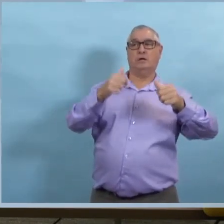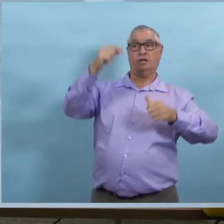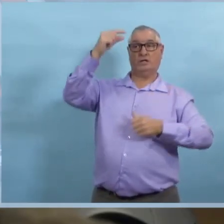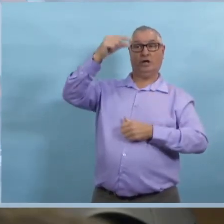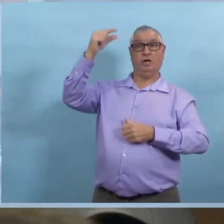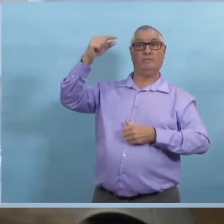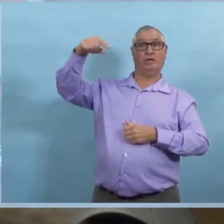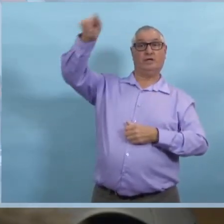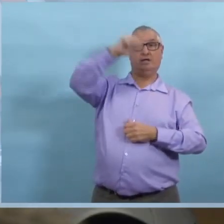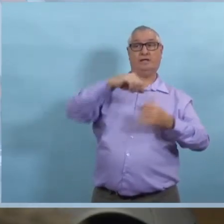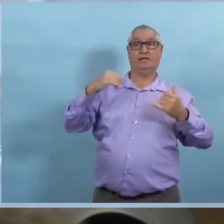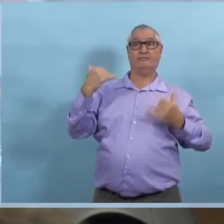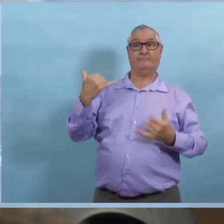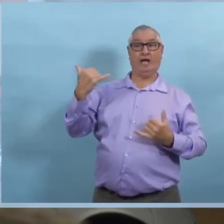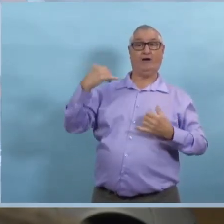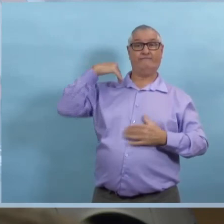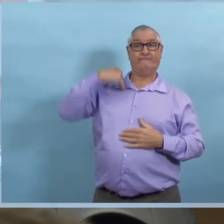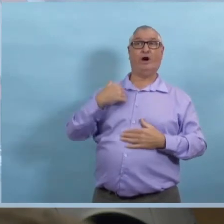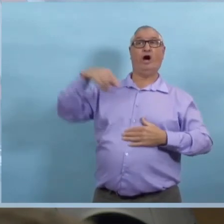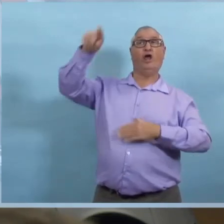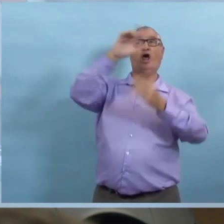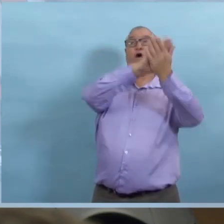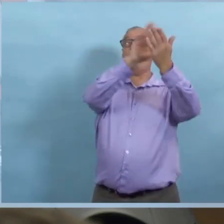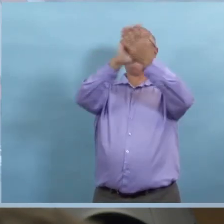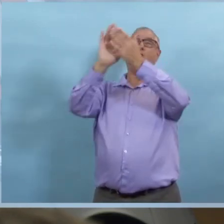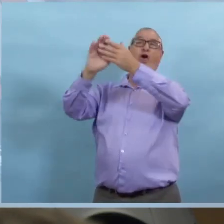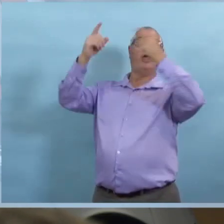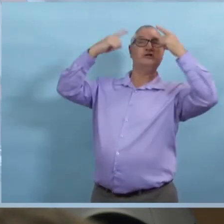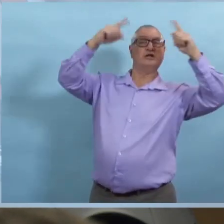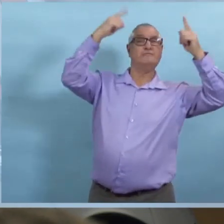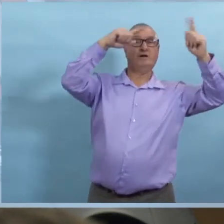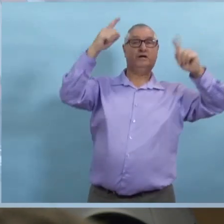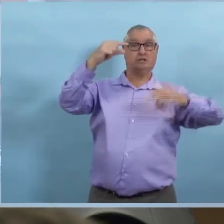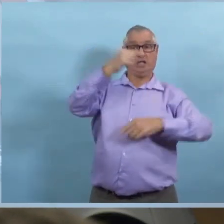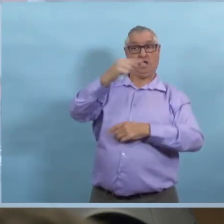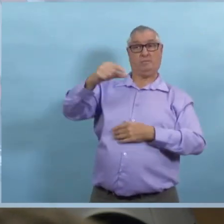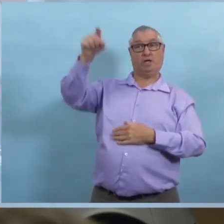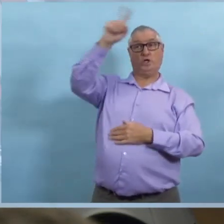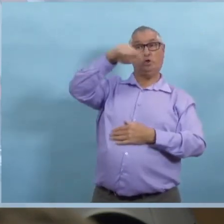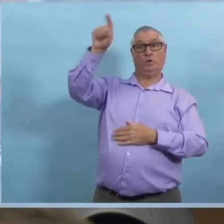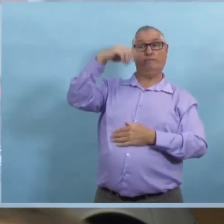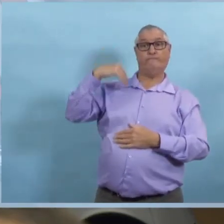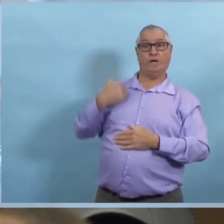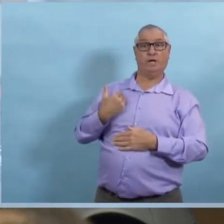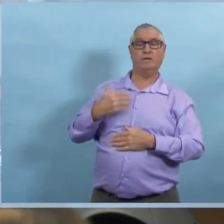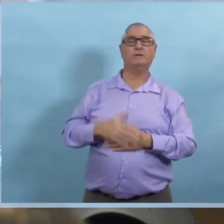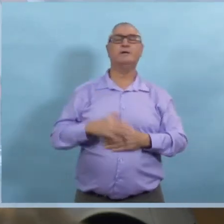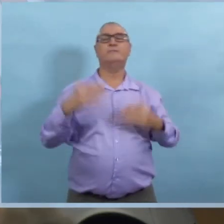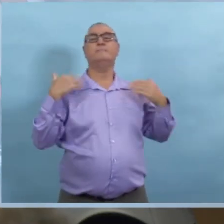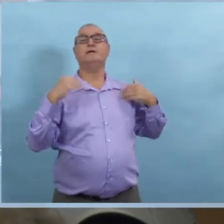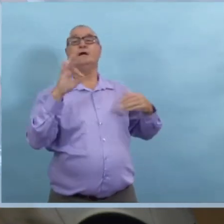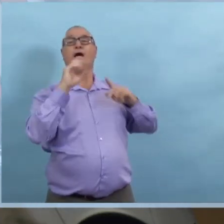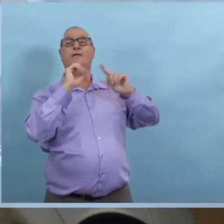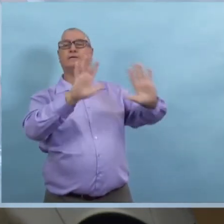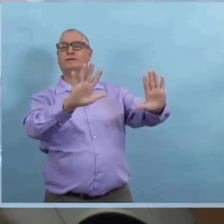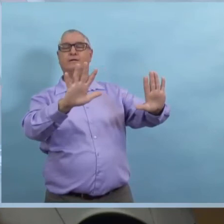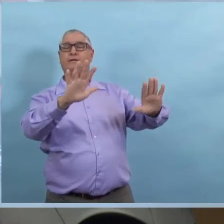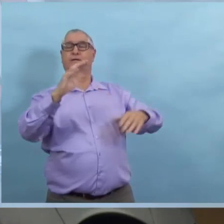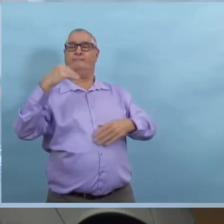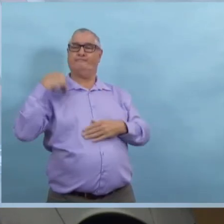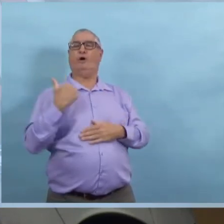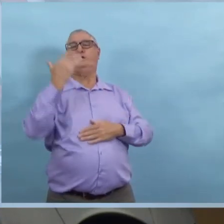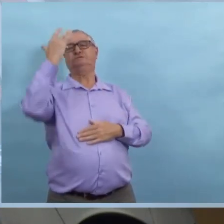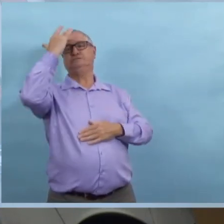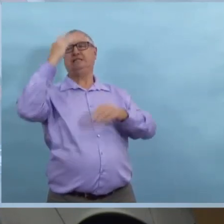ces panneaux disant, oh, on a réussi, on va rouvrir. Est-ce que le gouvernement va épauler ses décisions? Bon,